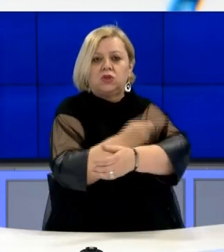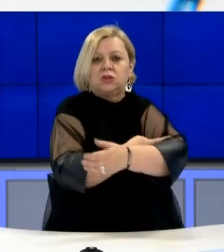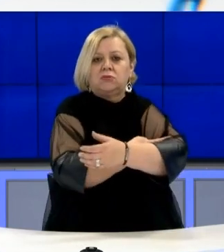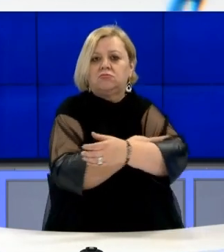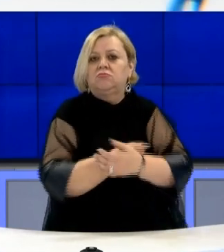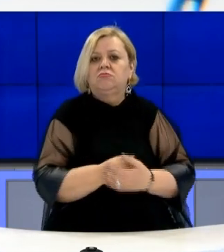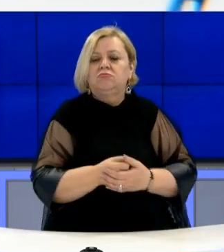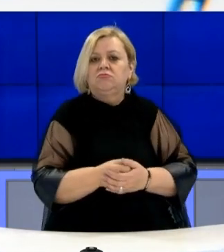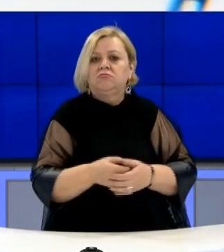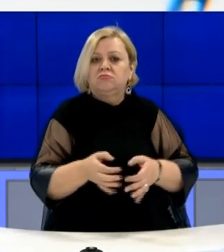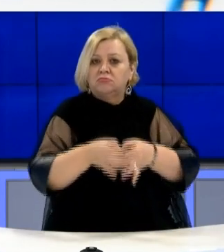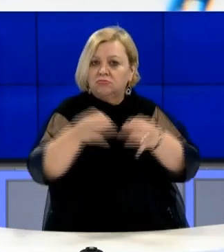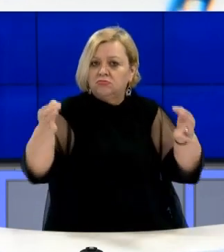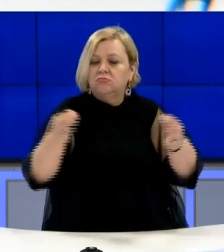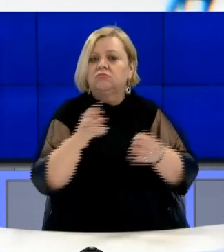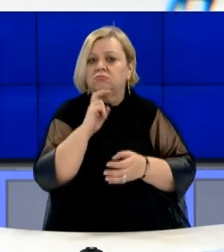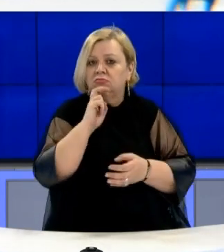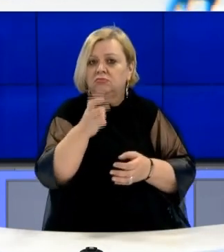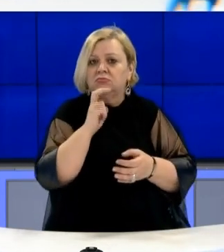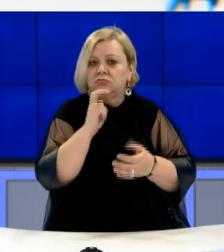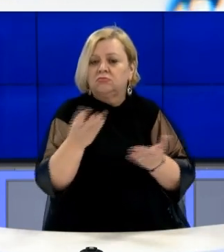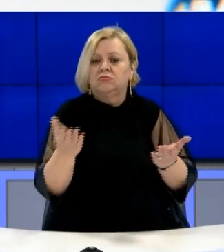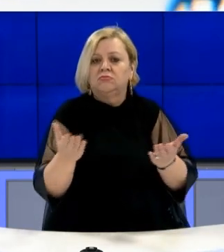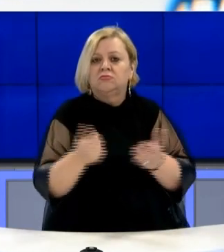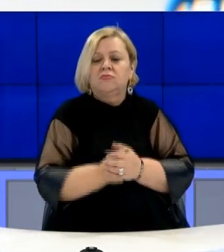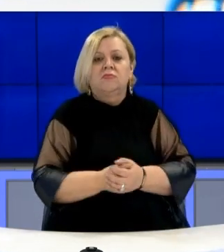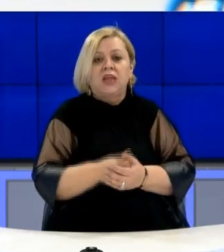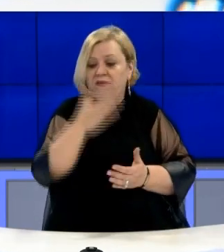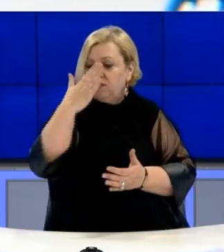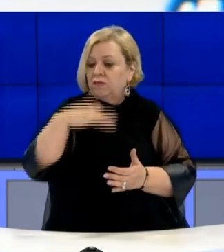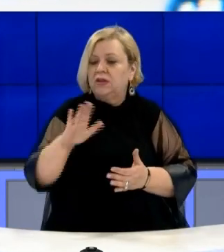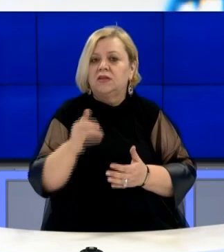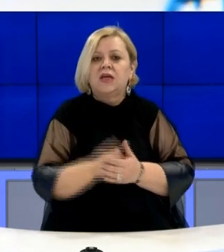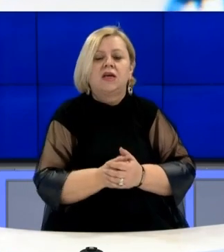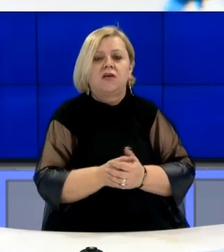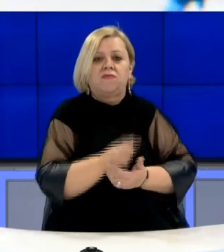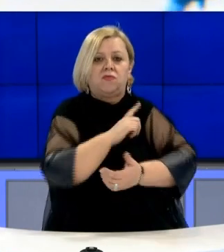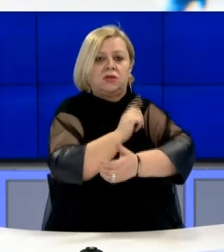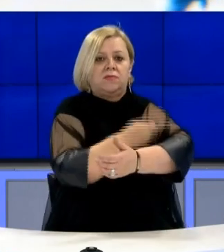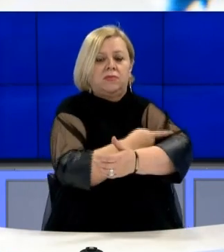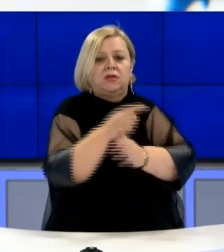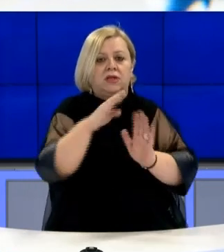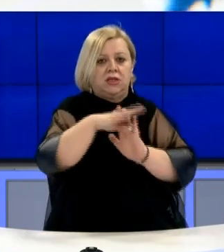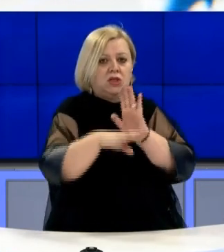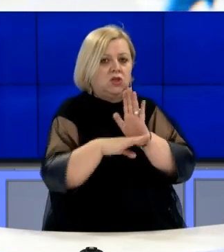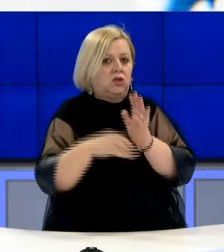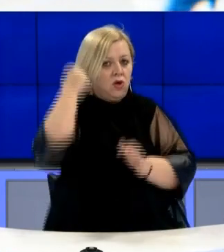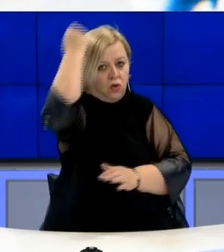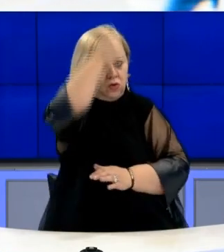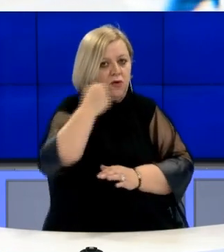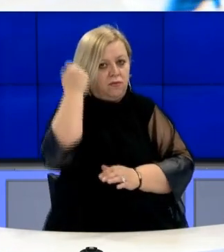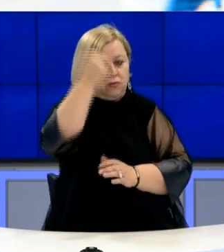logarithënjës, transparencës dhe efikasitetit, si dhe forcimit të sundimit të ligjit në Kosovë.